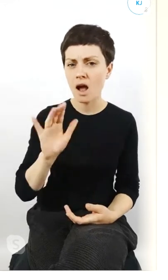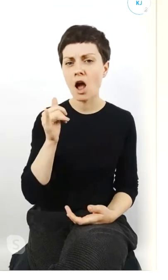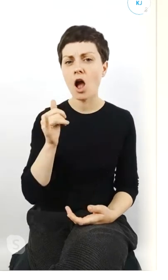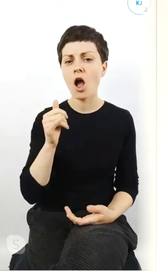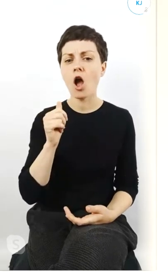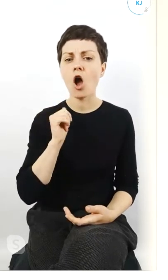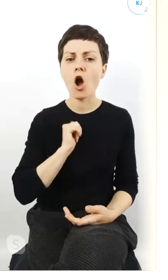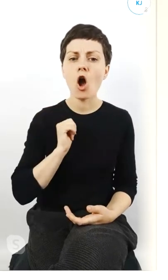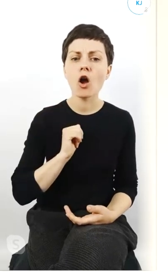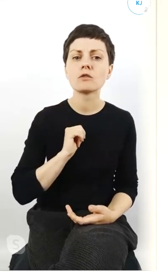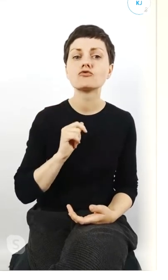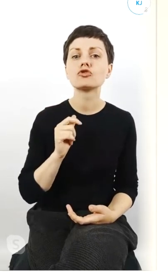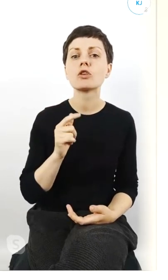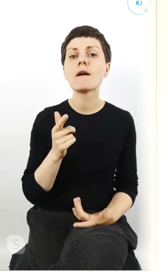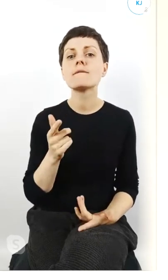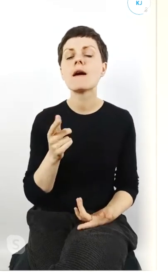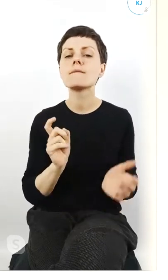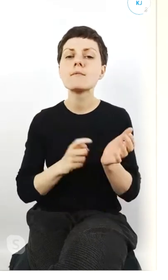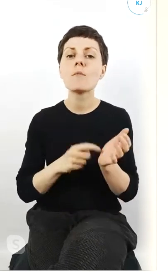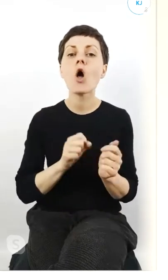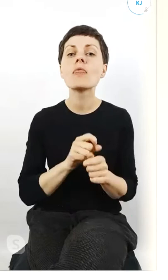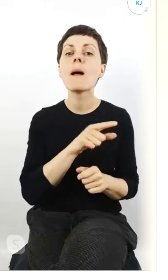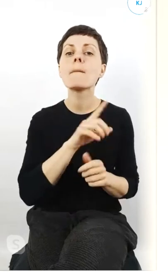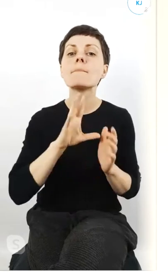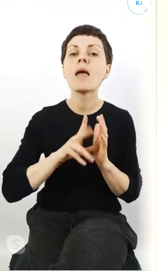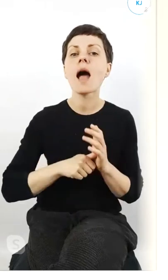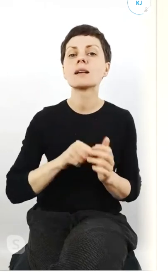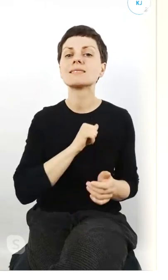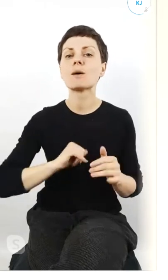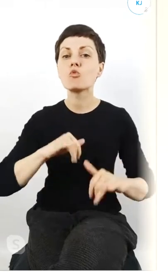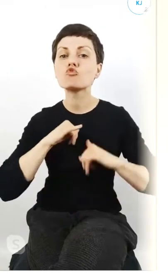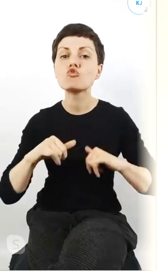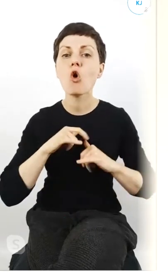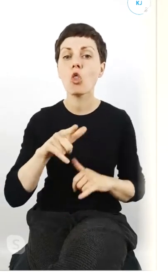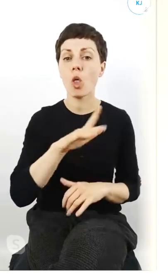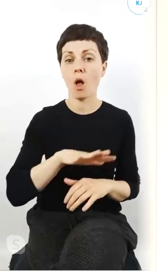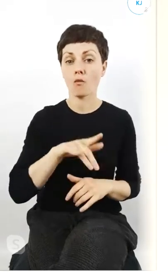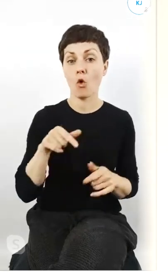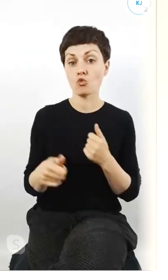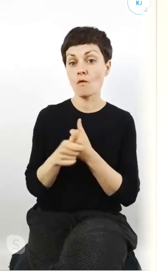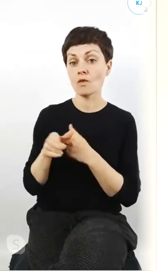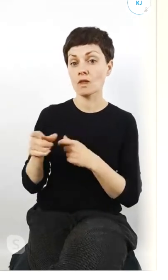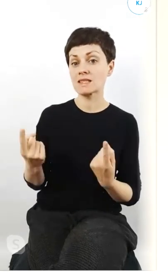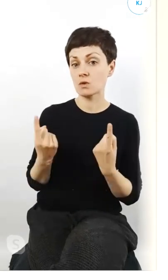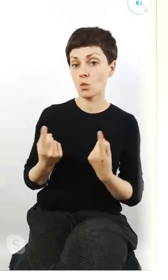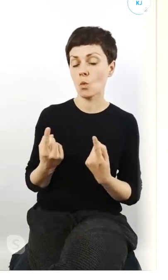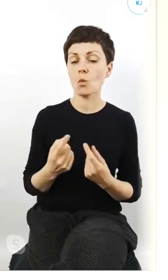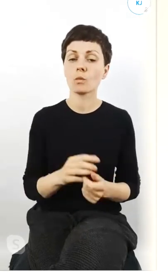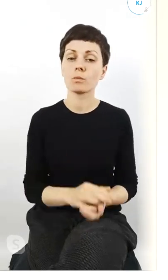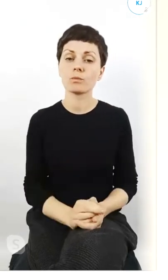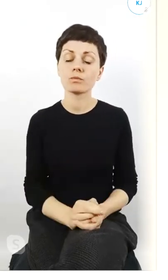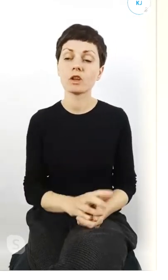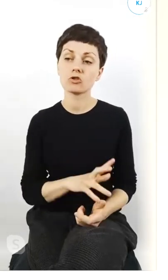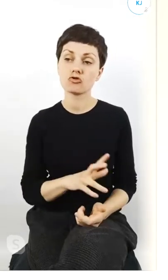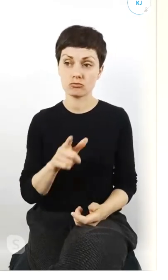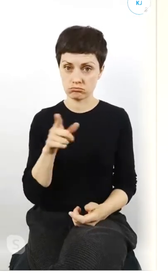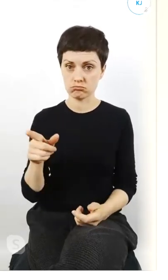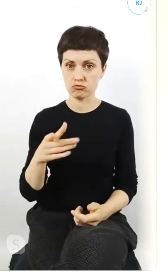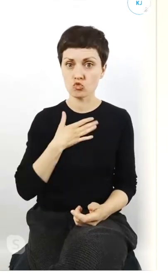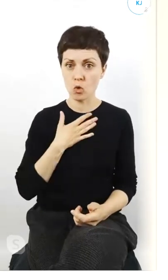stosunku do miasta, do samorządu lokalnego w związku z tą sytuacją? Czy możecie liczyć na